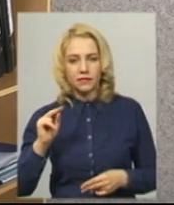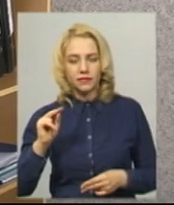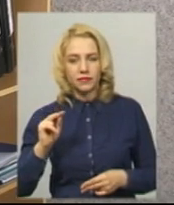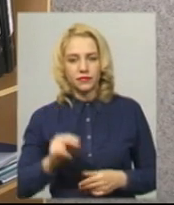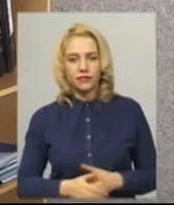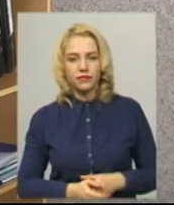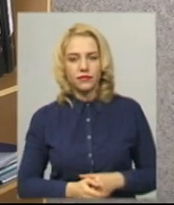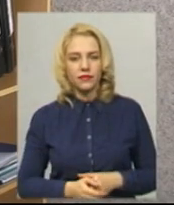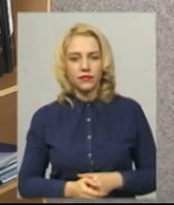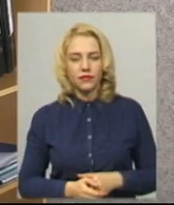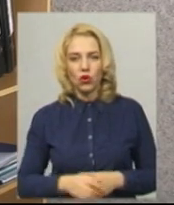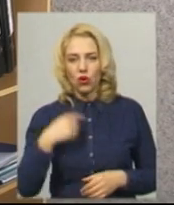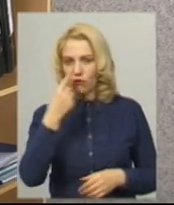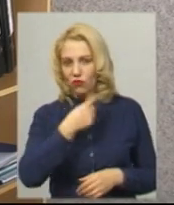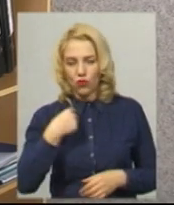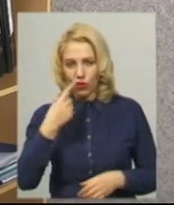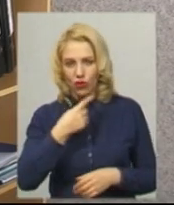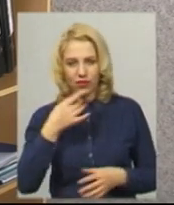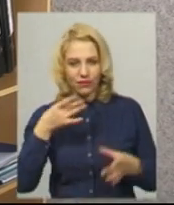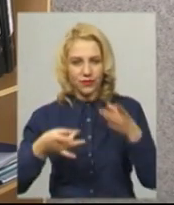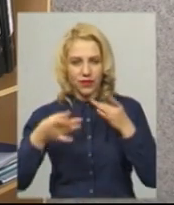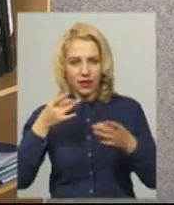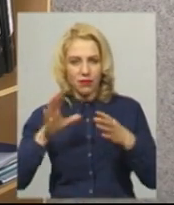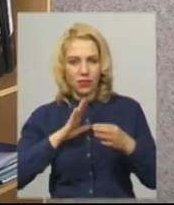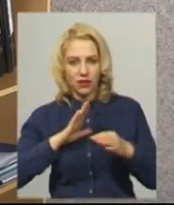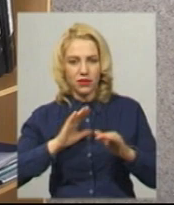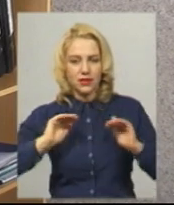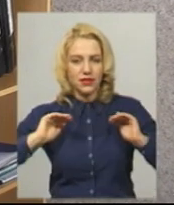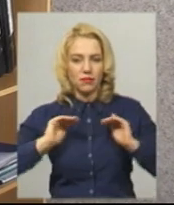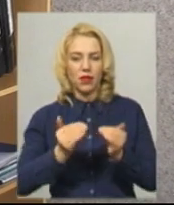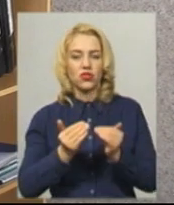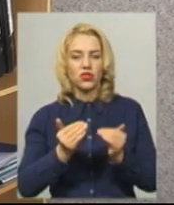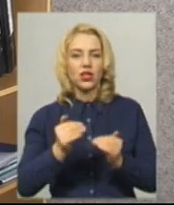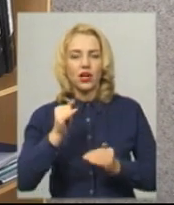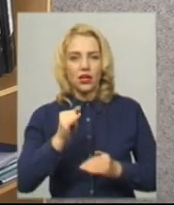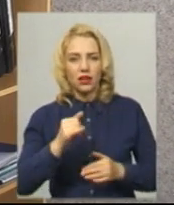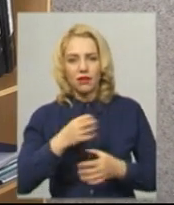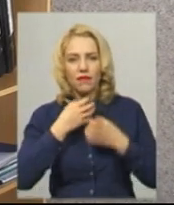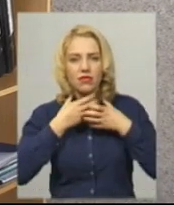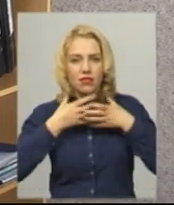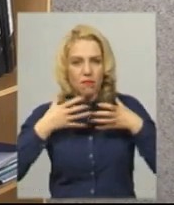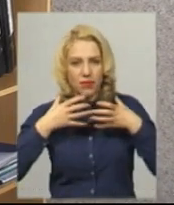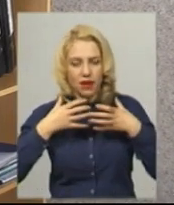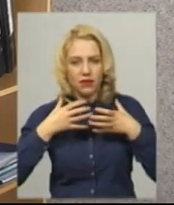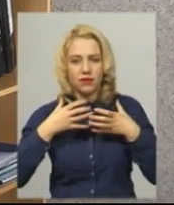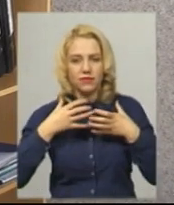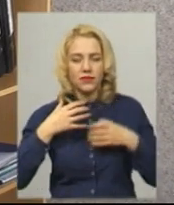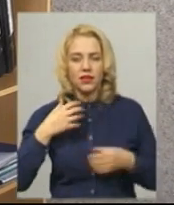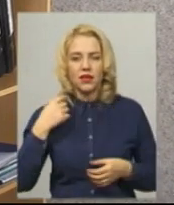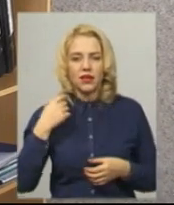Нальоти в ротовій порожнині були значно менші. Набряк навкруг